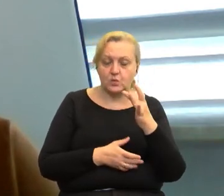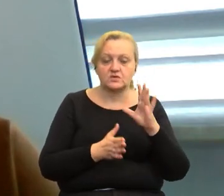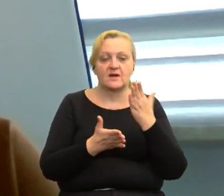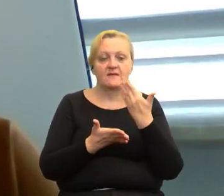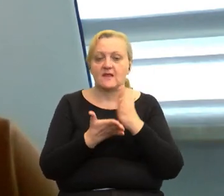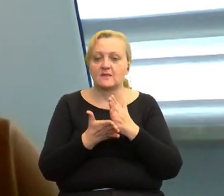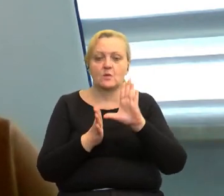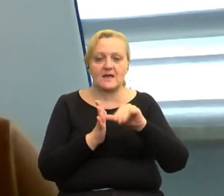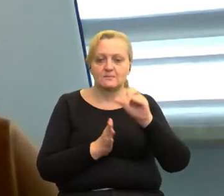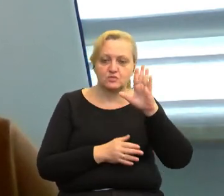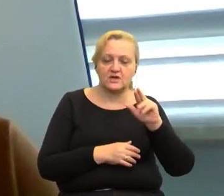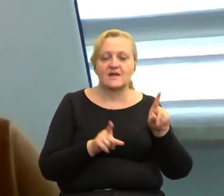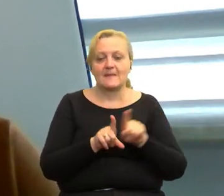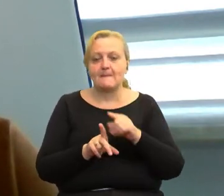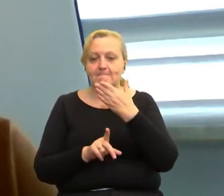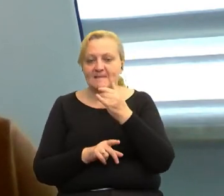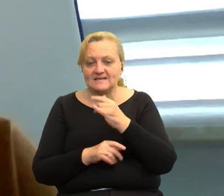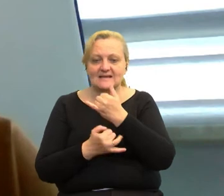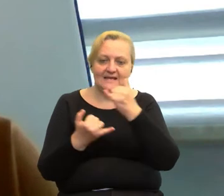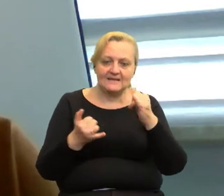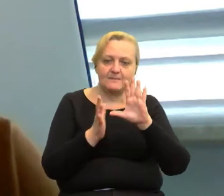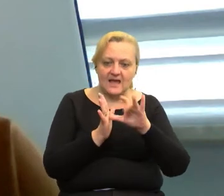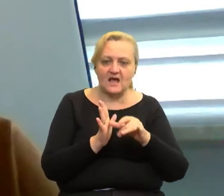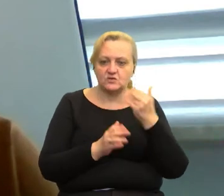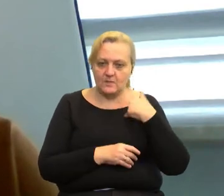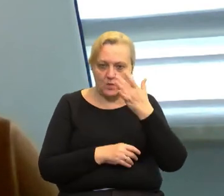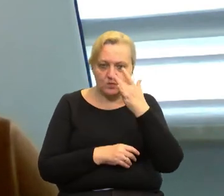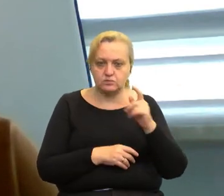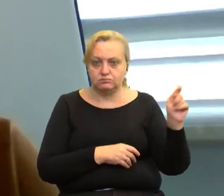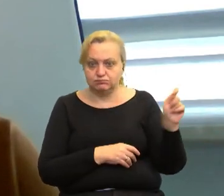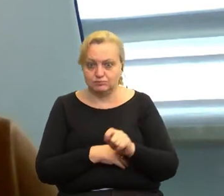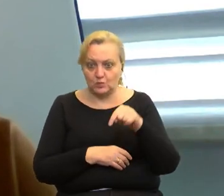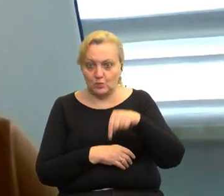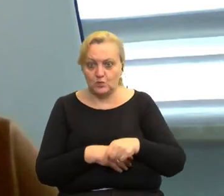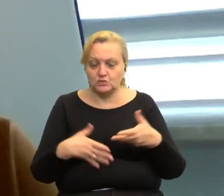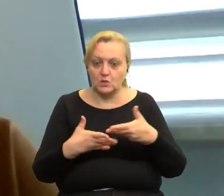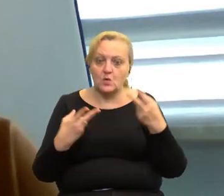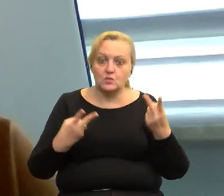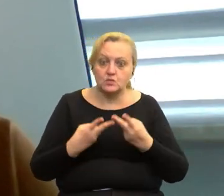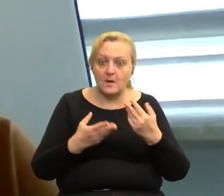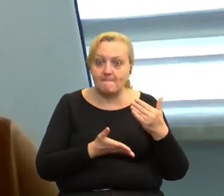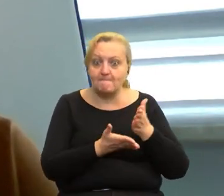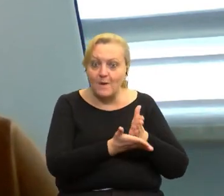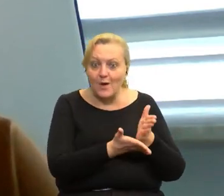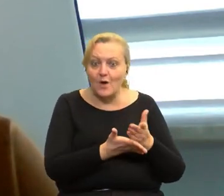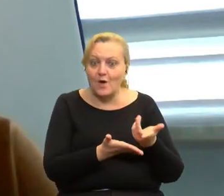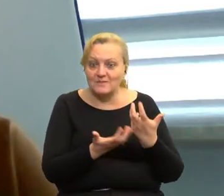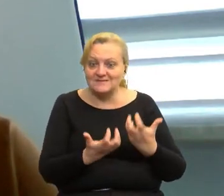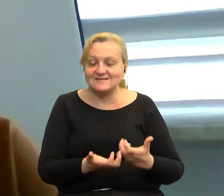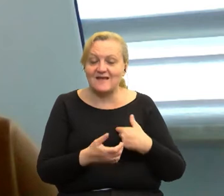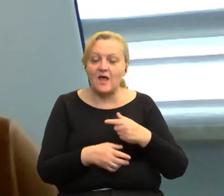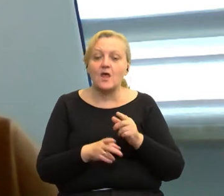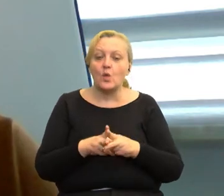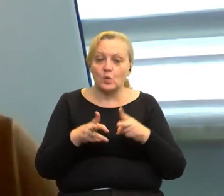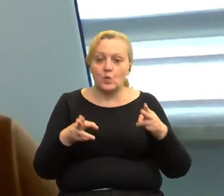Brześcia, ale również z Mińska i innych miast, które przyjeżdżają do naszego stowarzyszenia, szukając tutaj pomocy, wsparcia, zostają na turnusy